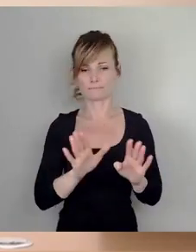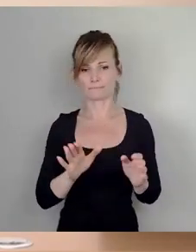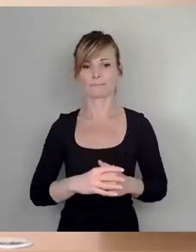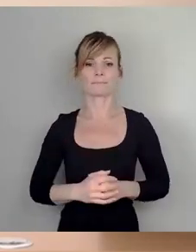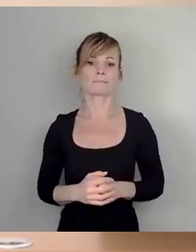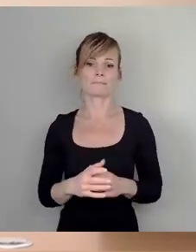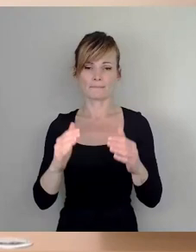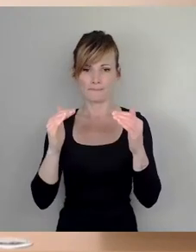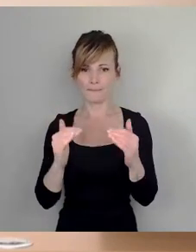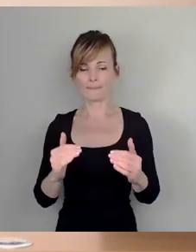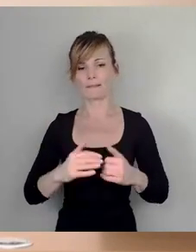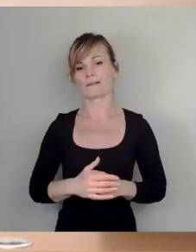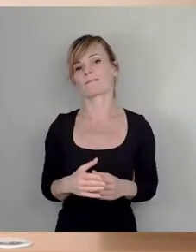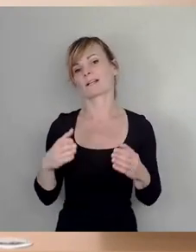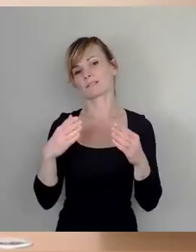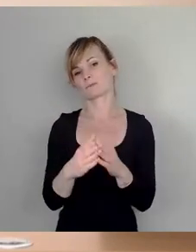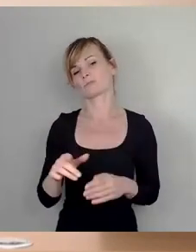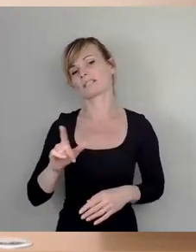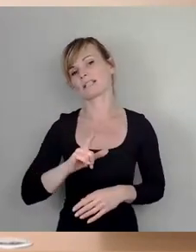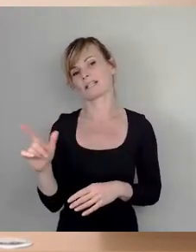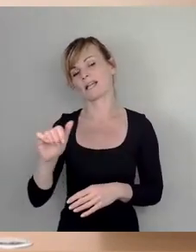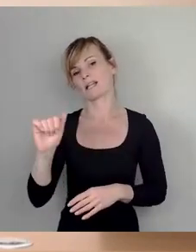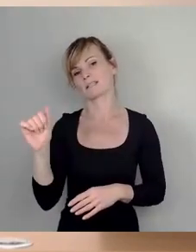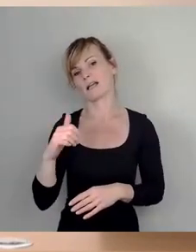Dann Fraktion DIE LINKE, Anja Abel. Bitte schön.